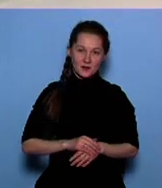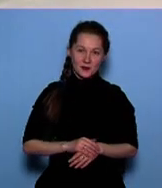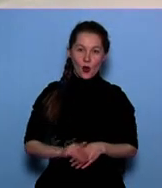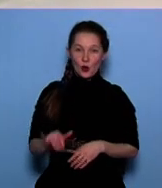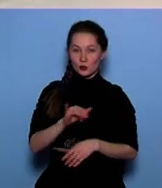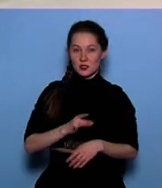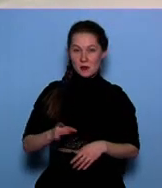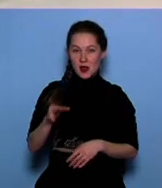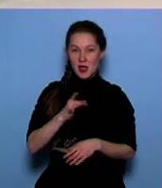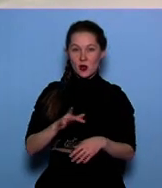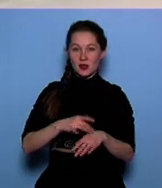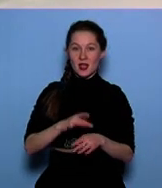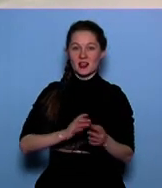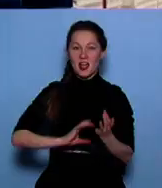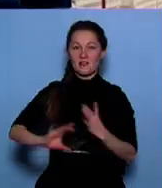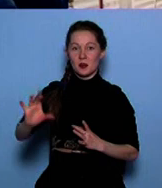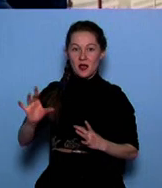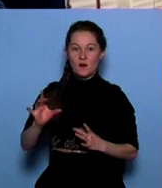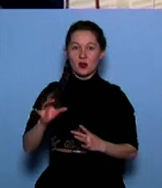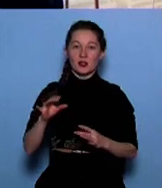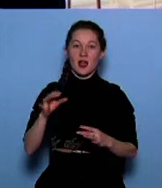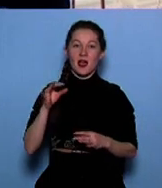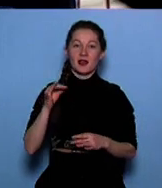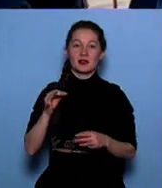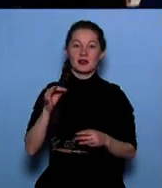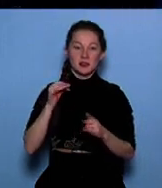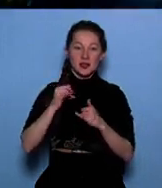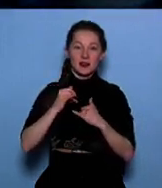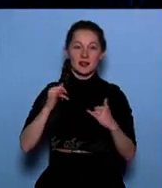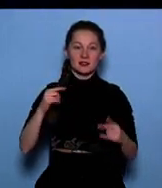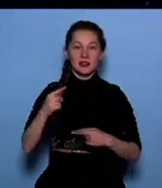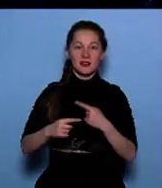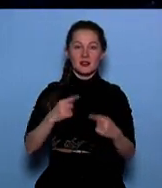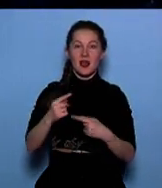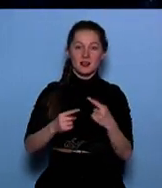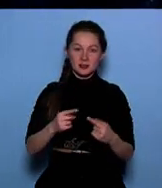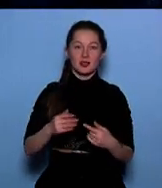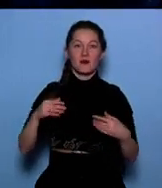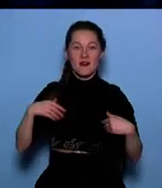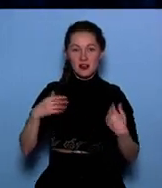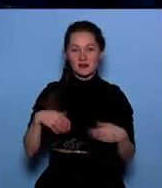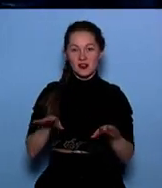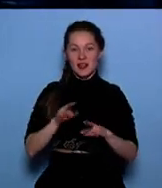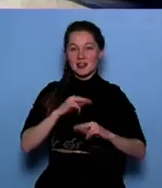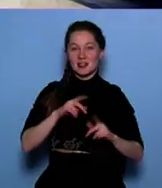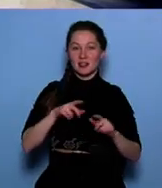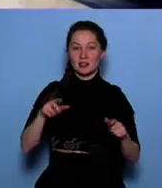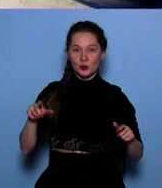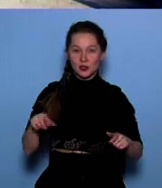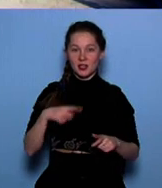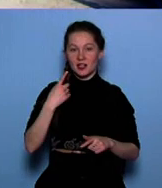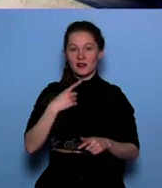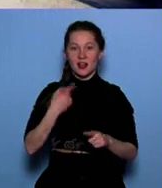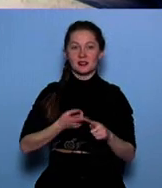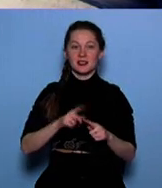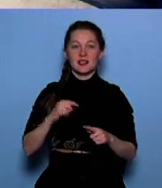районном нефтепроводном управлении, в том числе и на НПС Орлеть, развитие династий только приветствуют. Такие сотрудники, говорит начальник станции, одни